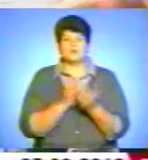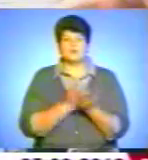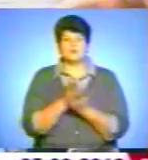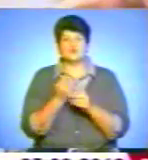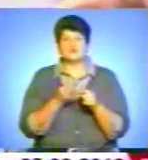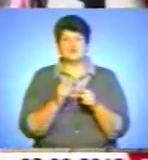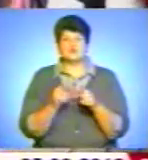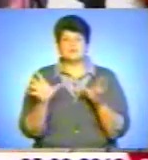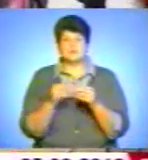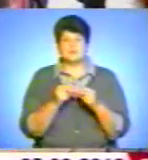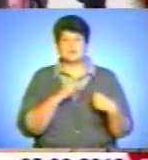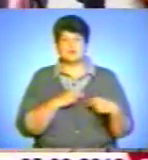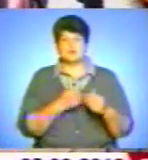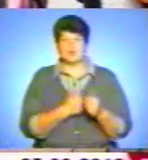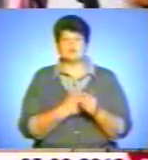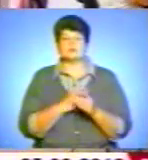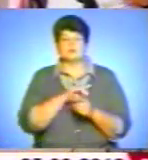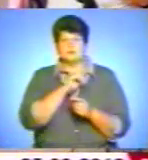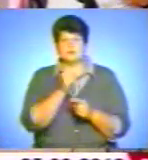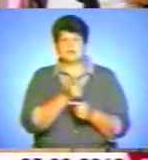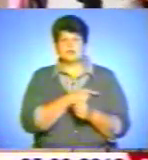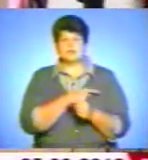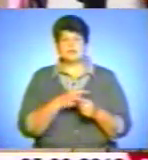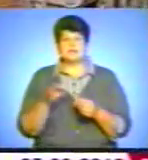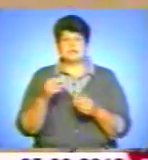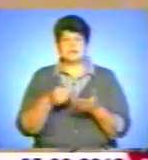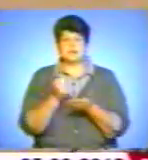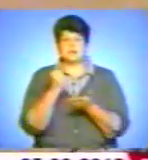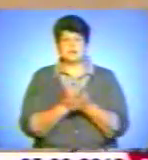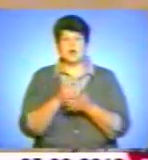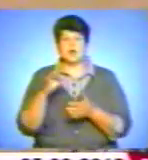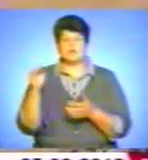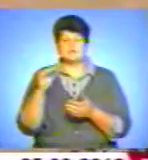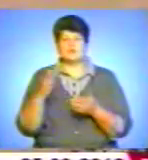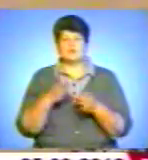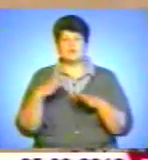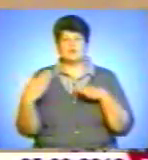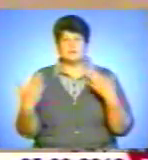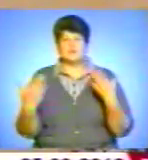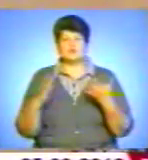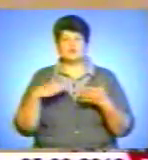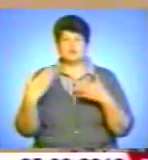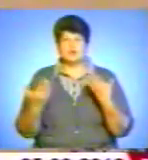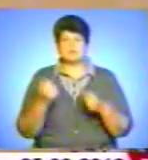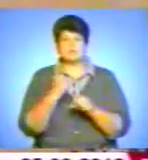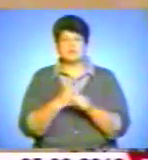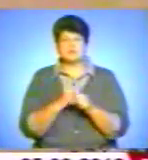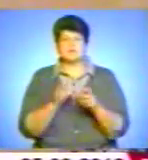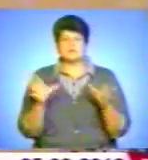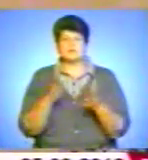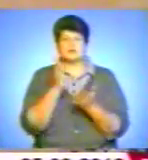співпрацю планують поглибити і закріпити на офіційному рівні. Сторони співпрацюють з метою налагочення